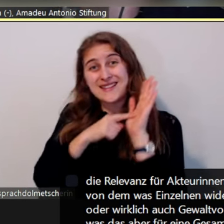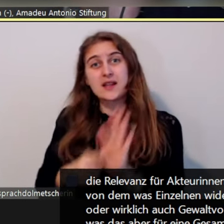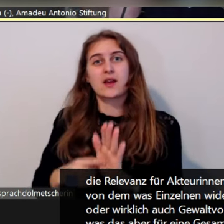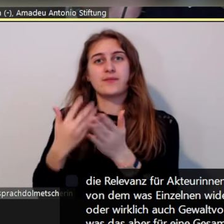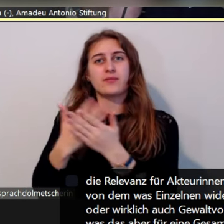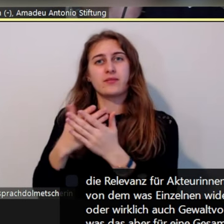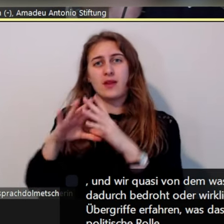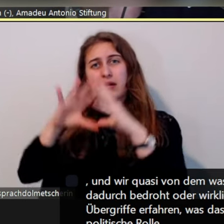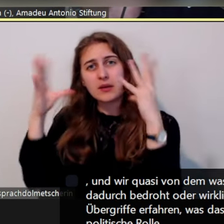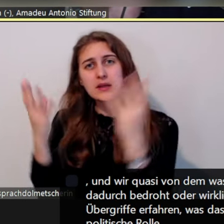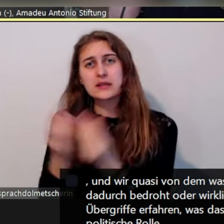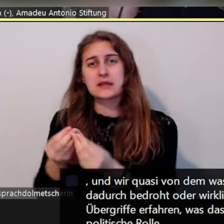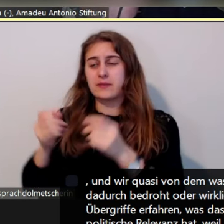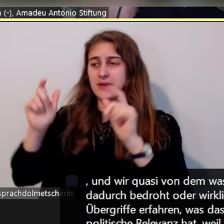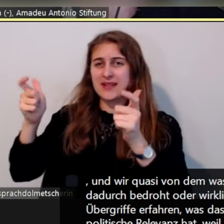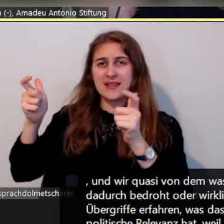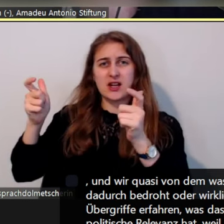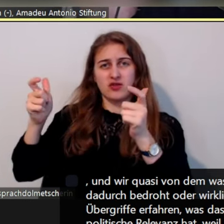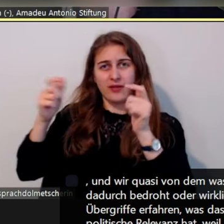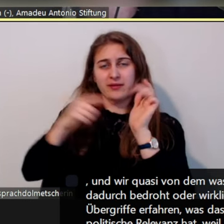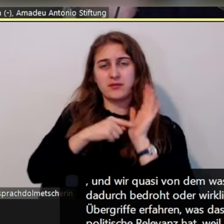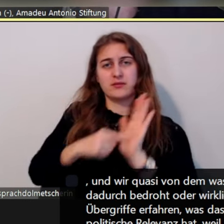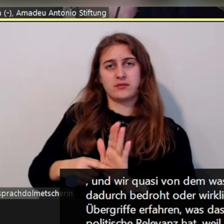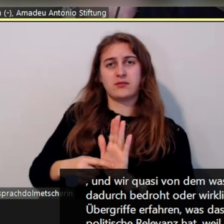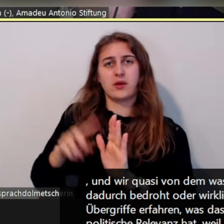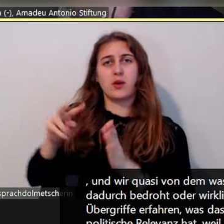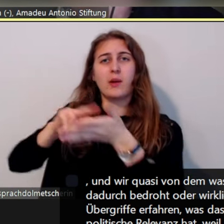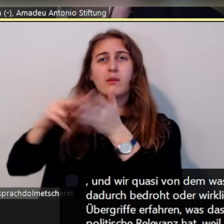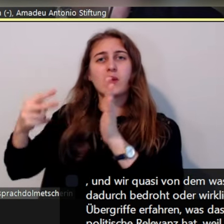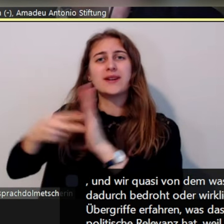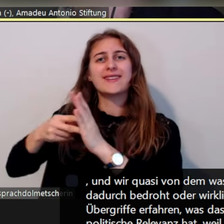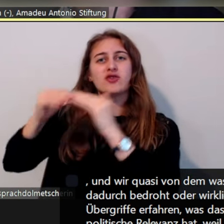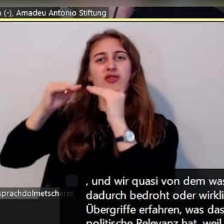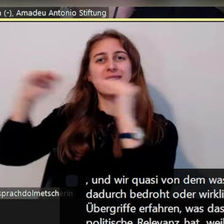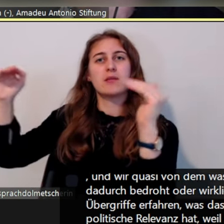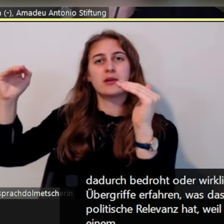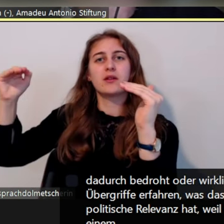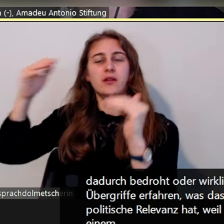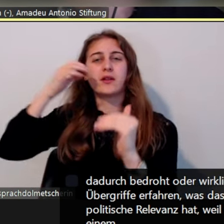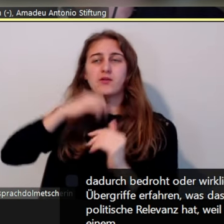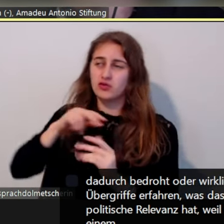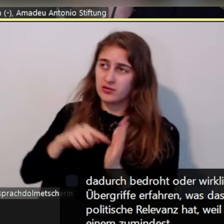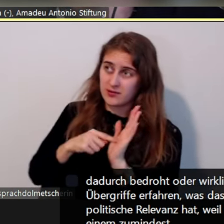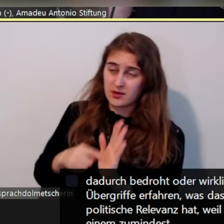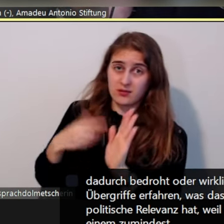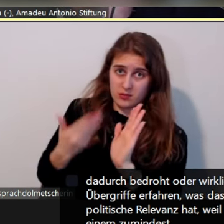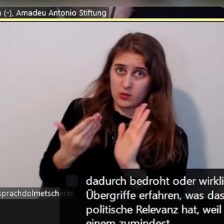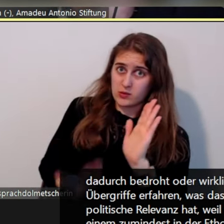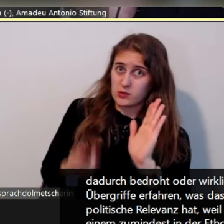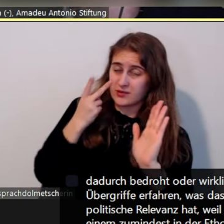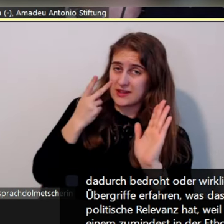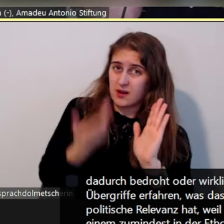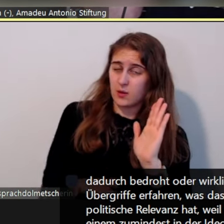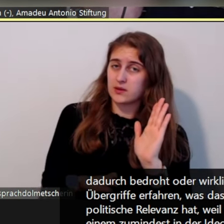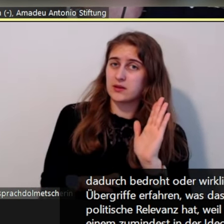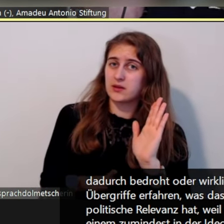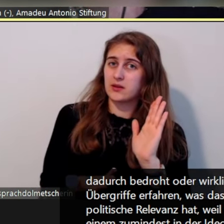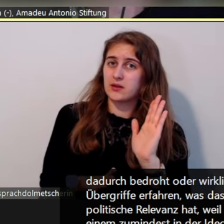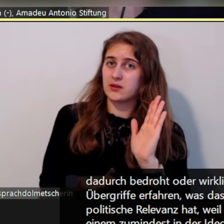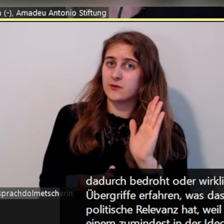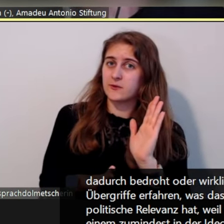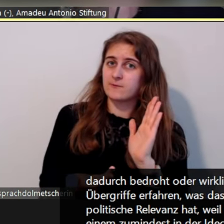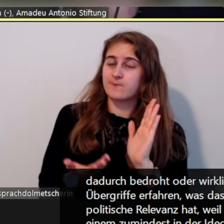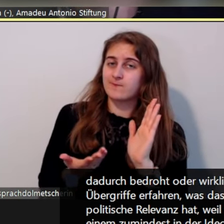politische Relevanz hat, weil es wirklich etwas ist, was systematisch ist und mit einem, zumindest in der Ideologie begründeten